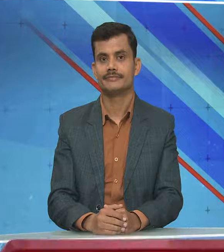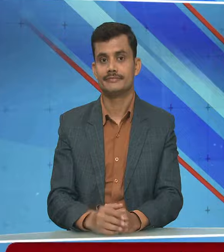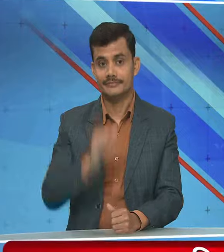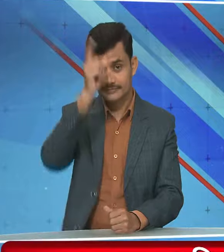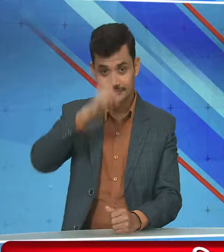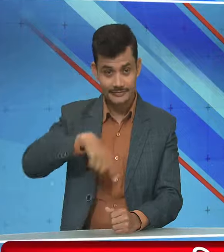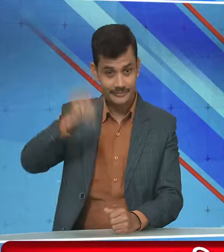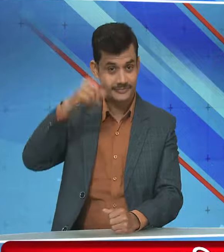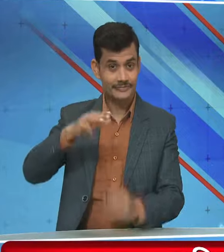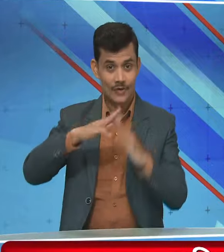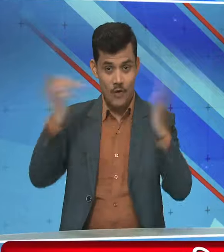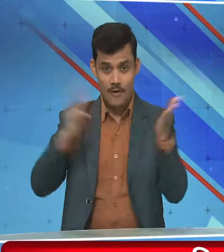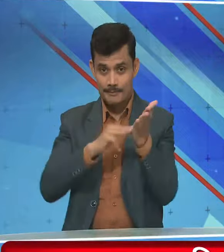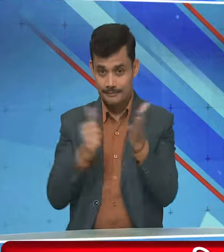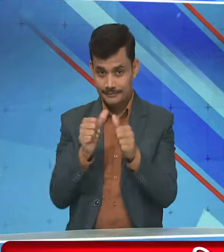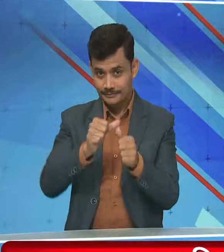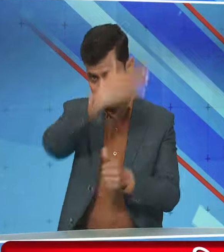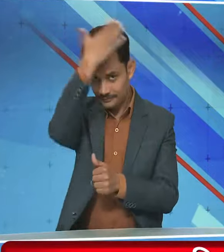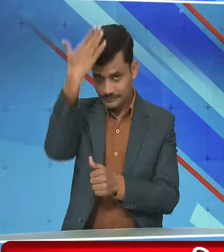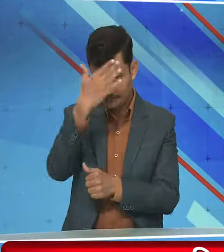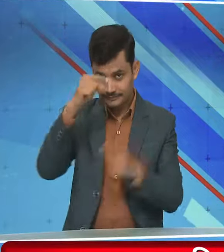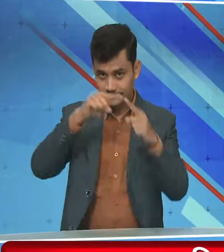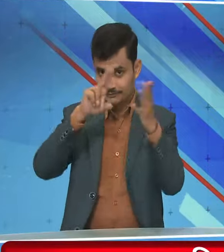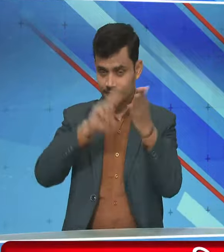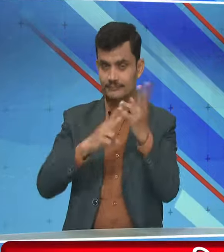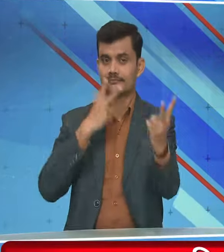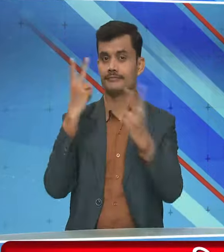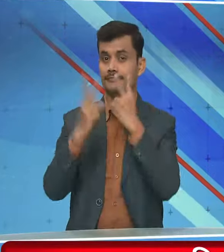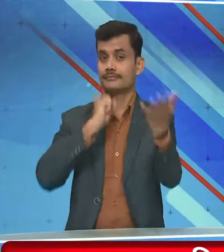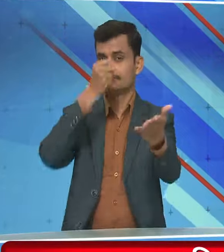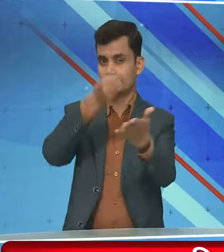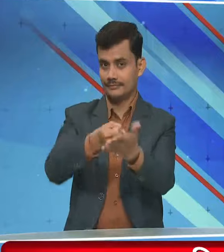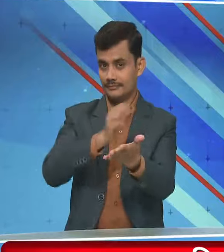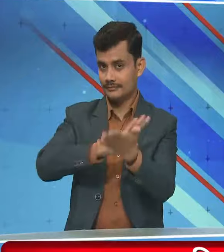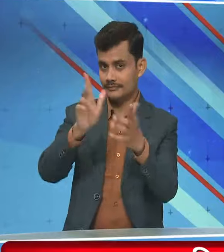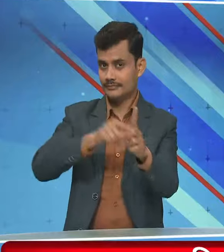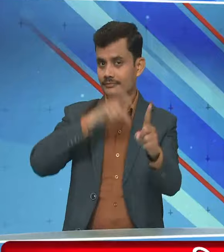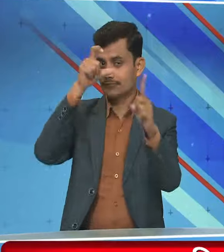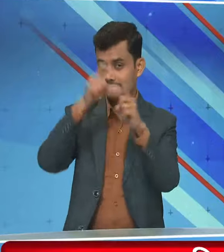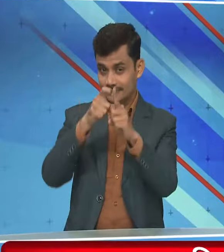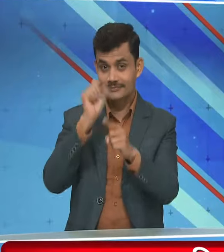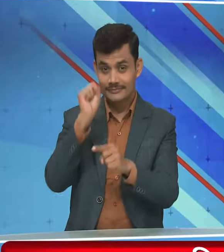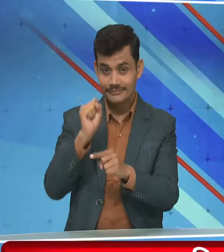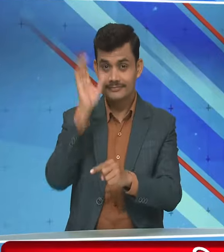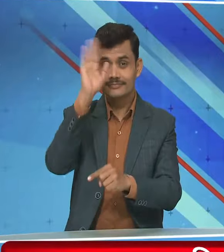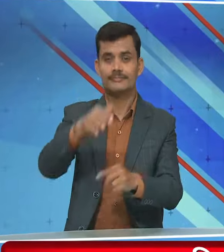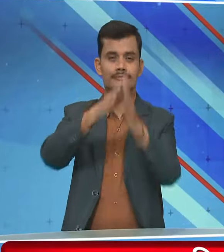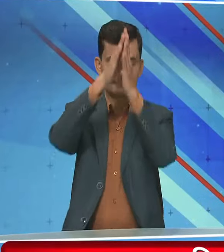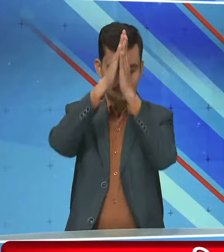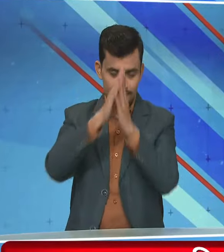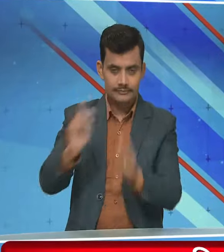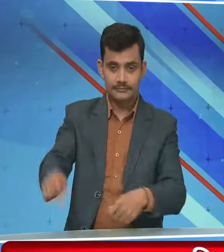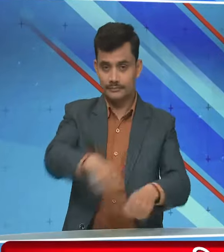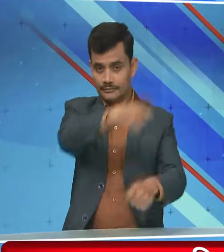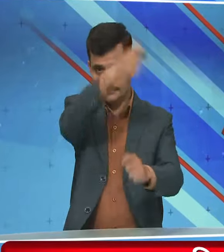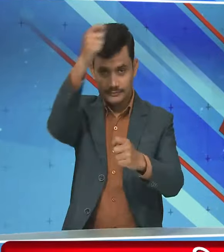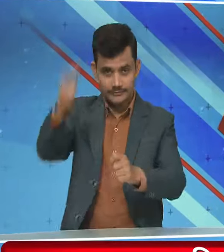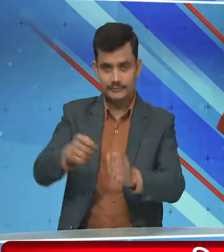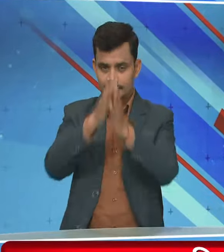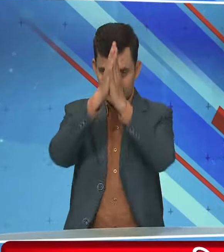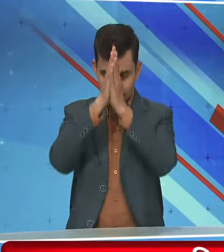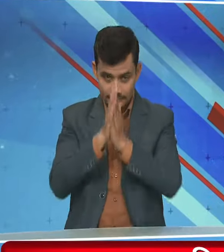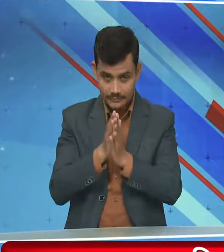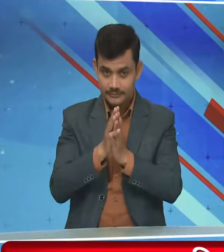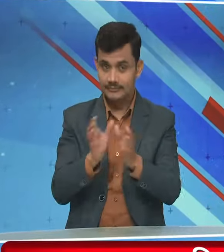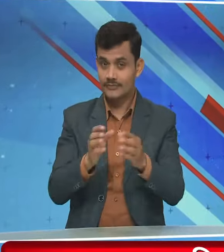केंद्रिय ग्रेह मंत्री अमित्शाह तेलंगाना के दौरे पर हैदराबाद में भाग लक्षमी मंदिर में की पूजा अर्चना कोर ग्रुप बैठक